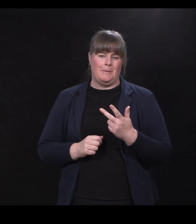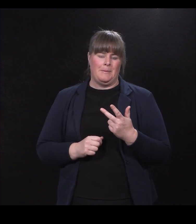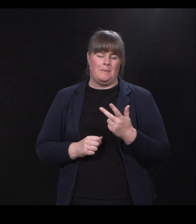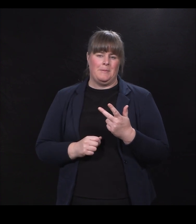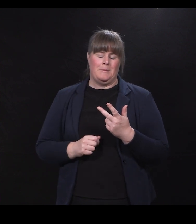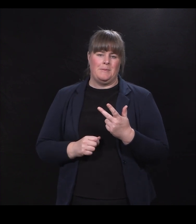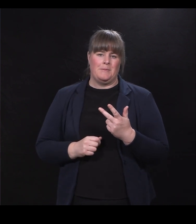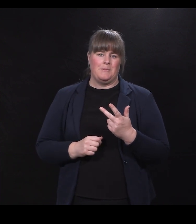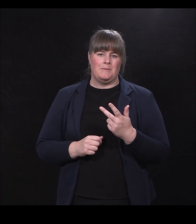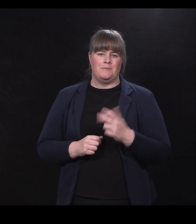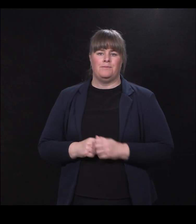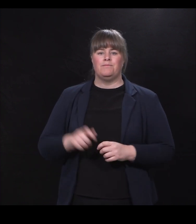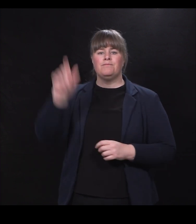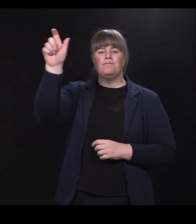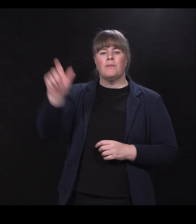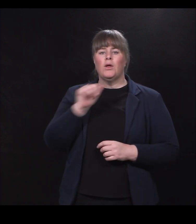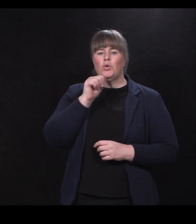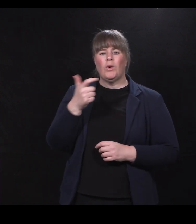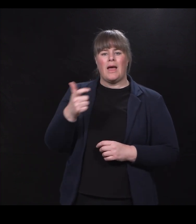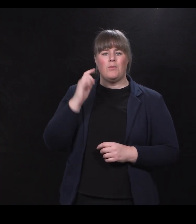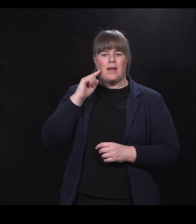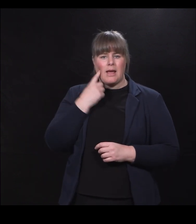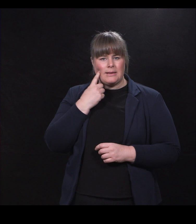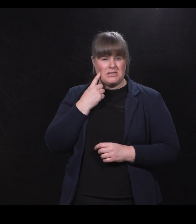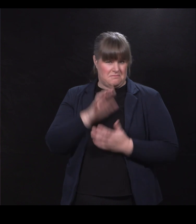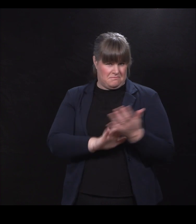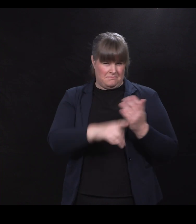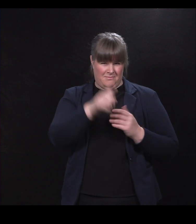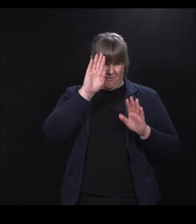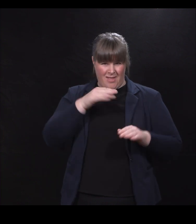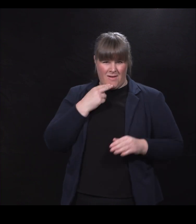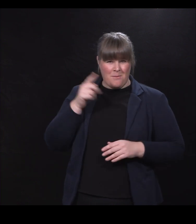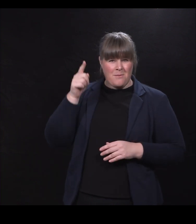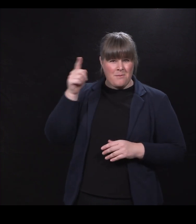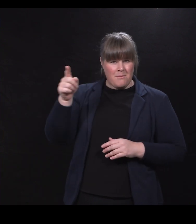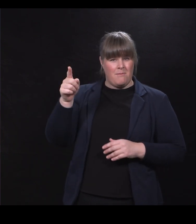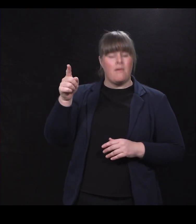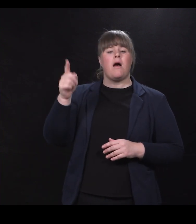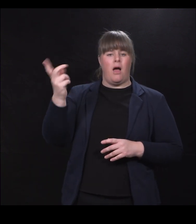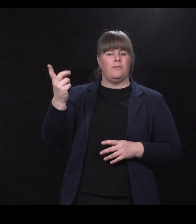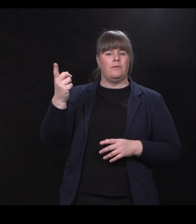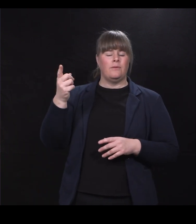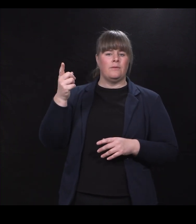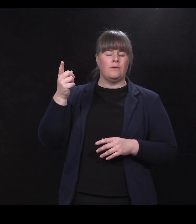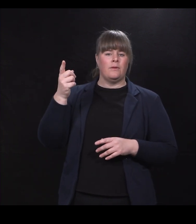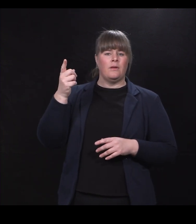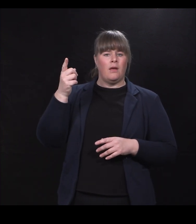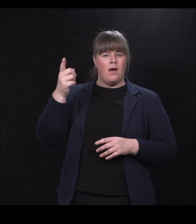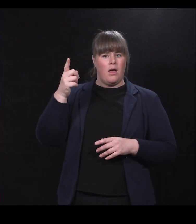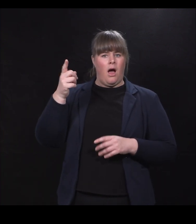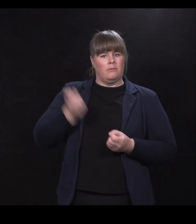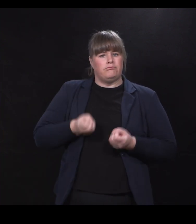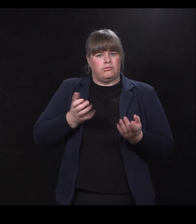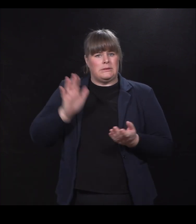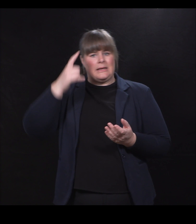Thor Gjermund Eriksen er sikkert kjent for de fleste. Han deler sine tanker